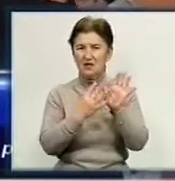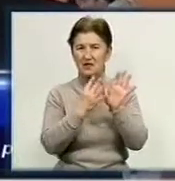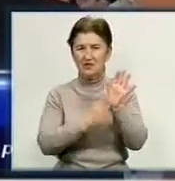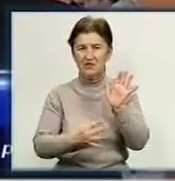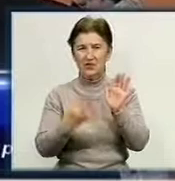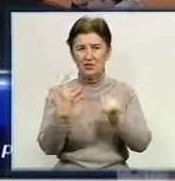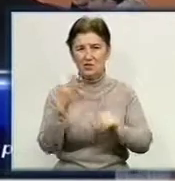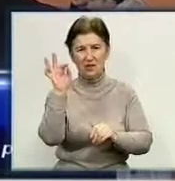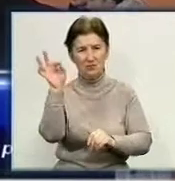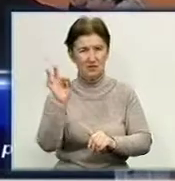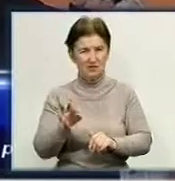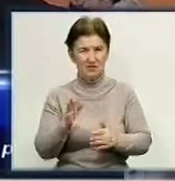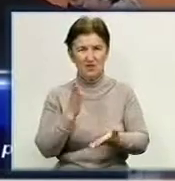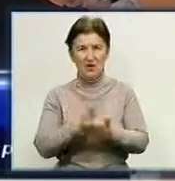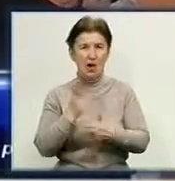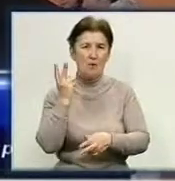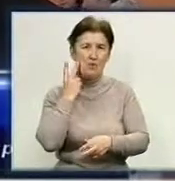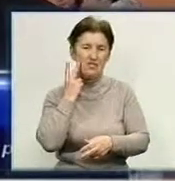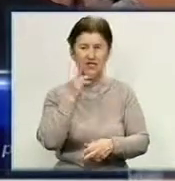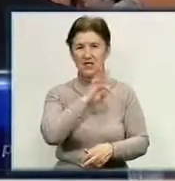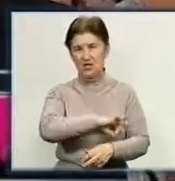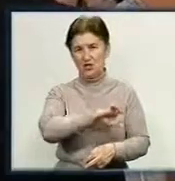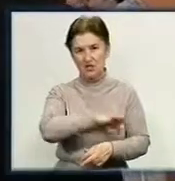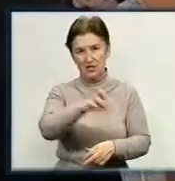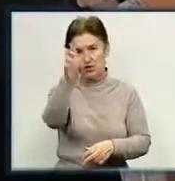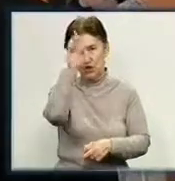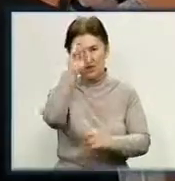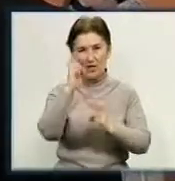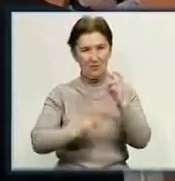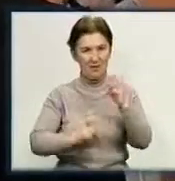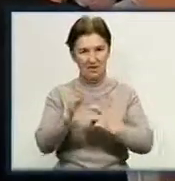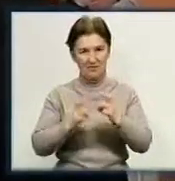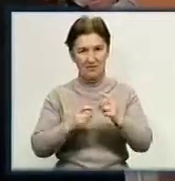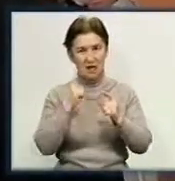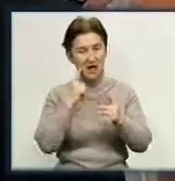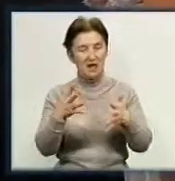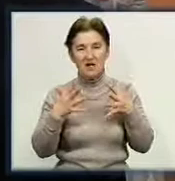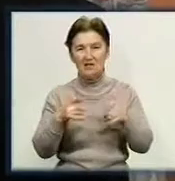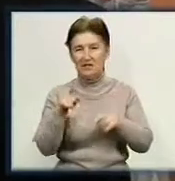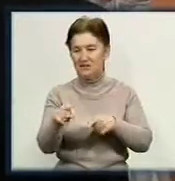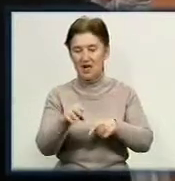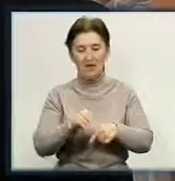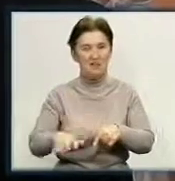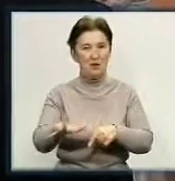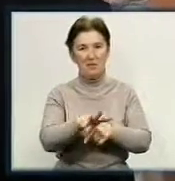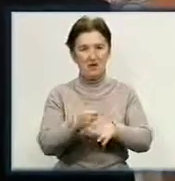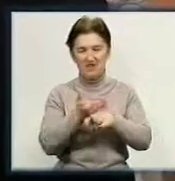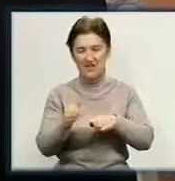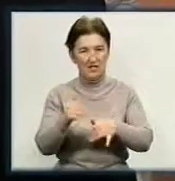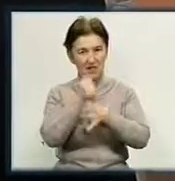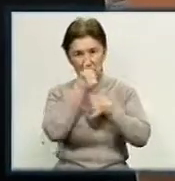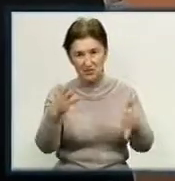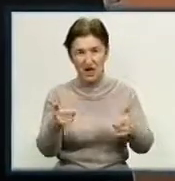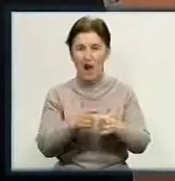% земель знаходиться в постійному користуванні державних підприємств. Звісно, з цих земель неможливо виділити землю, або потрібно